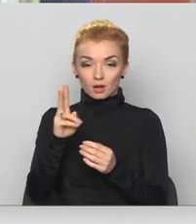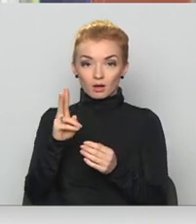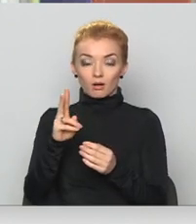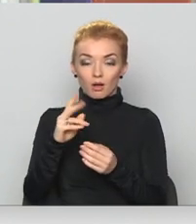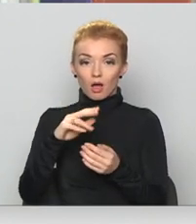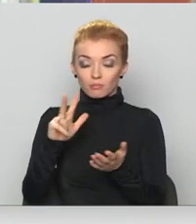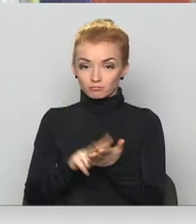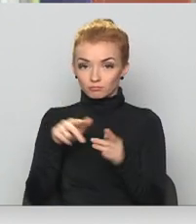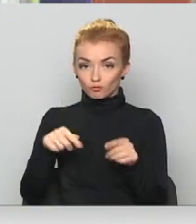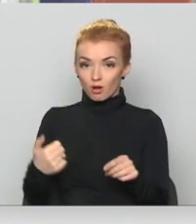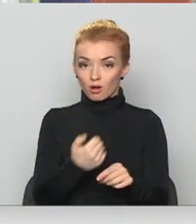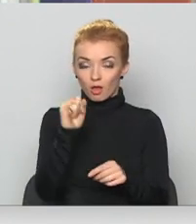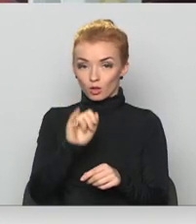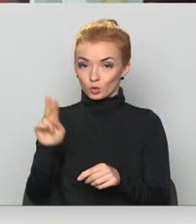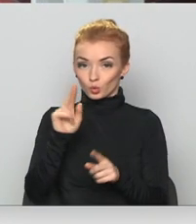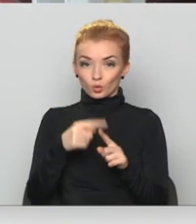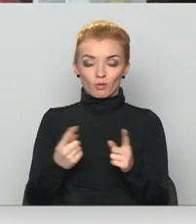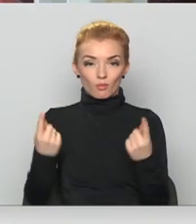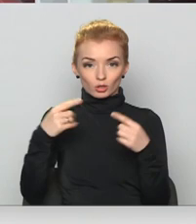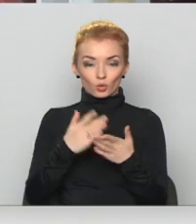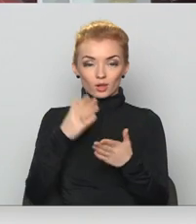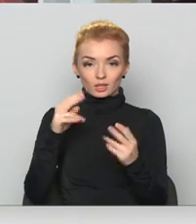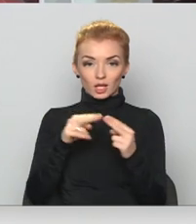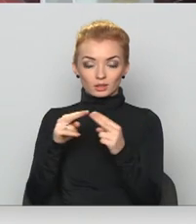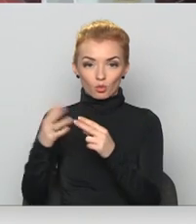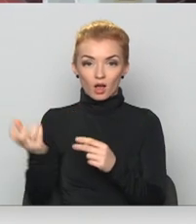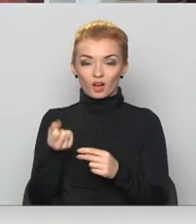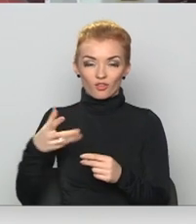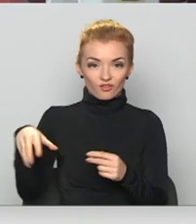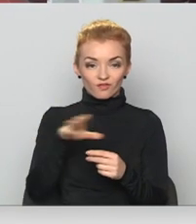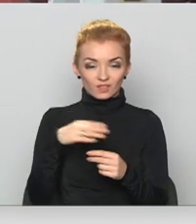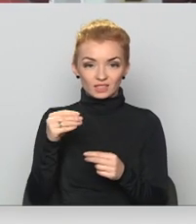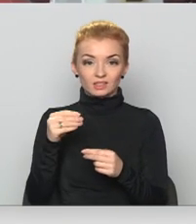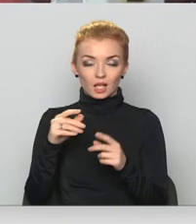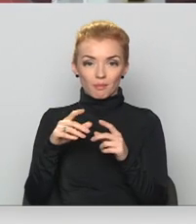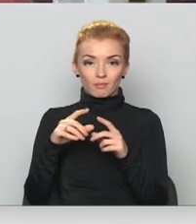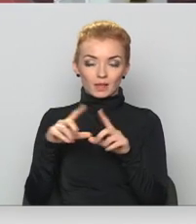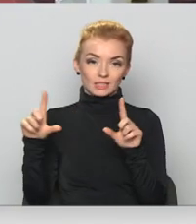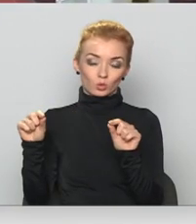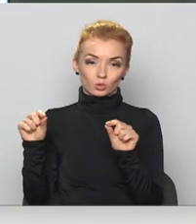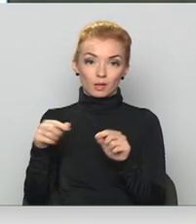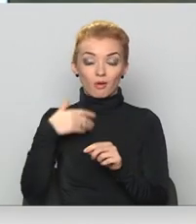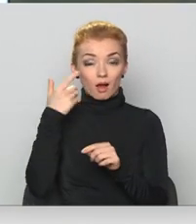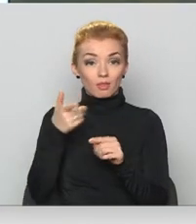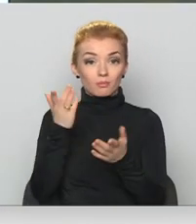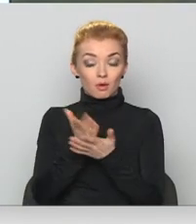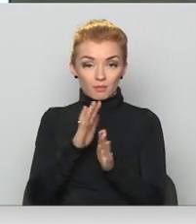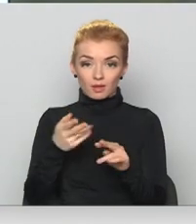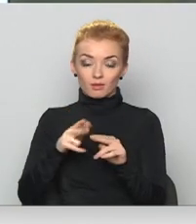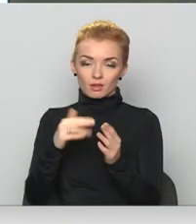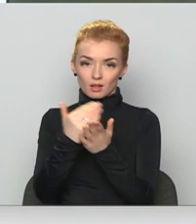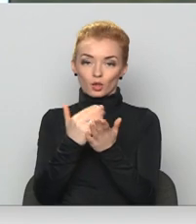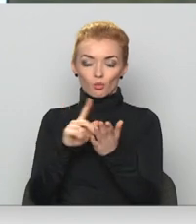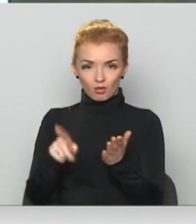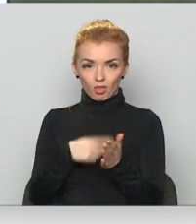apstiprināja šā gadu jūnijā un pašreiz notiekot saskaņošana ar visām iesaistītajām institūcijām. Kad tā būs pabeigta likumas,